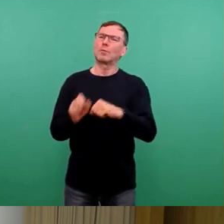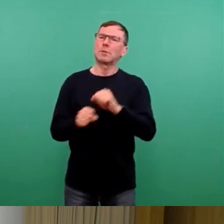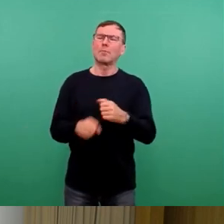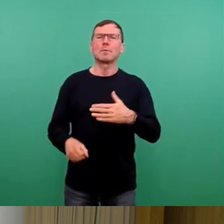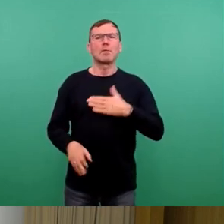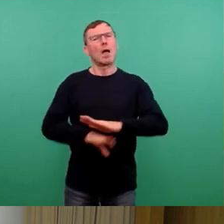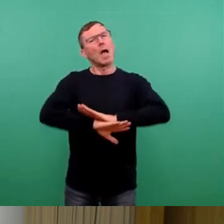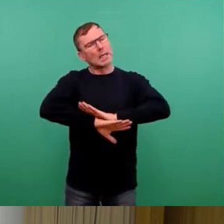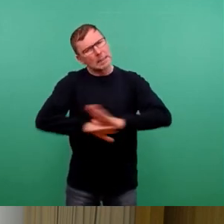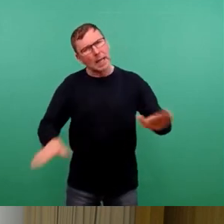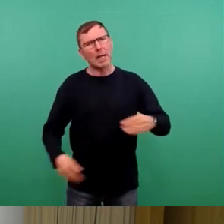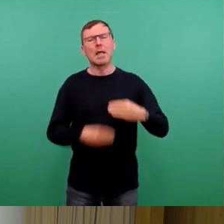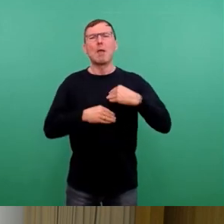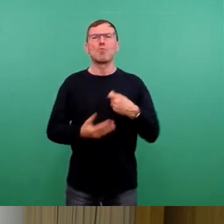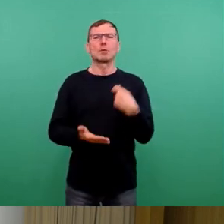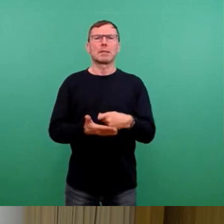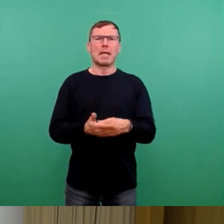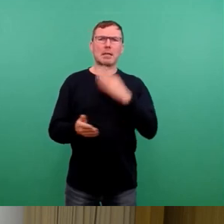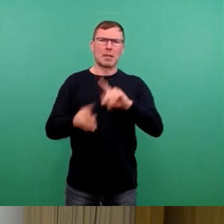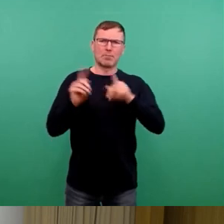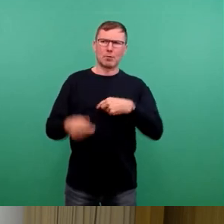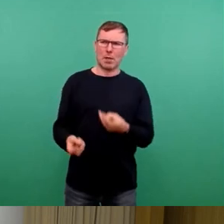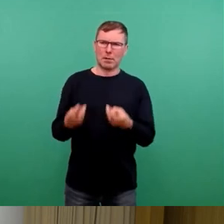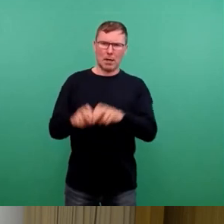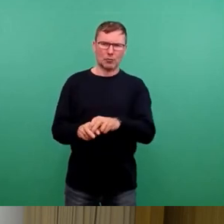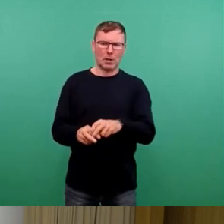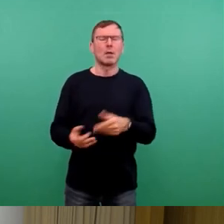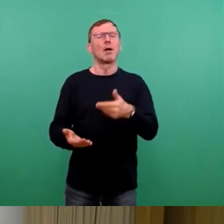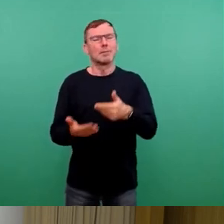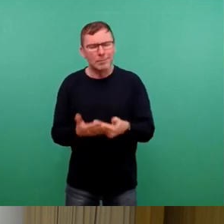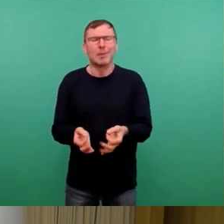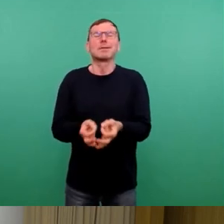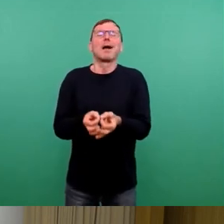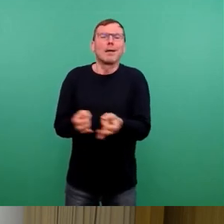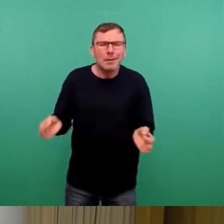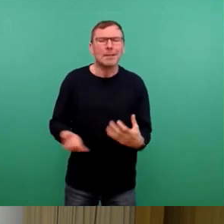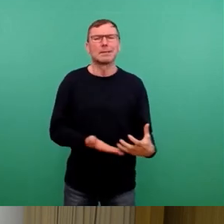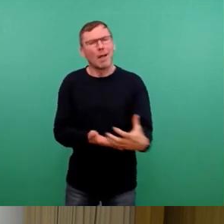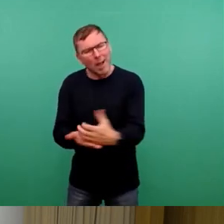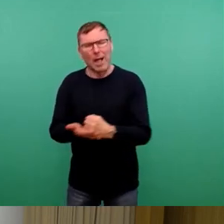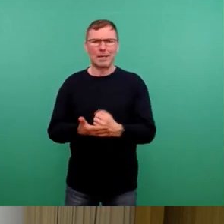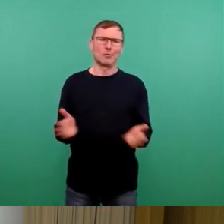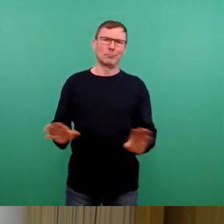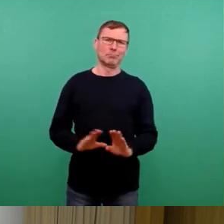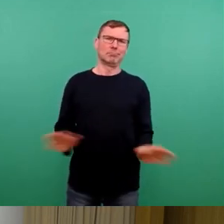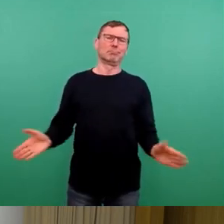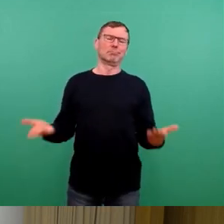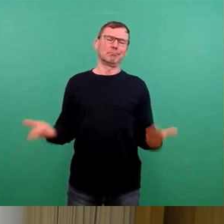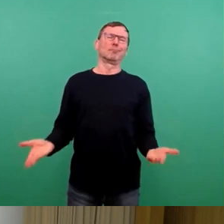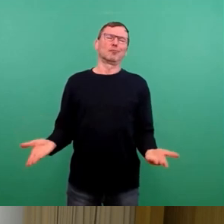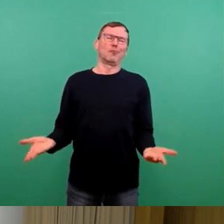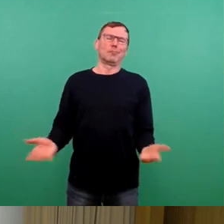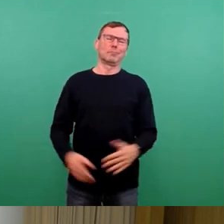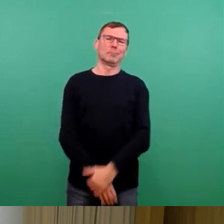Bußgeldbescheide erlassen und damit auch entsprechend auch keiner, der das